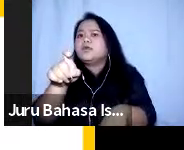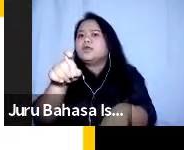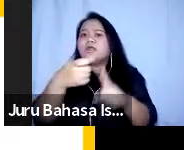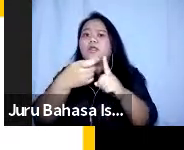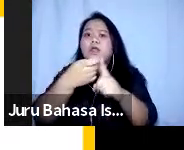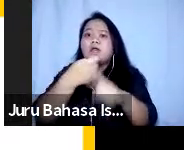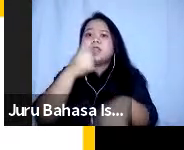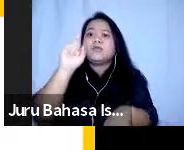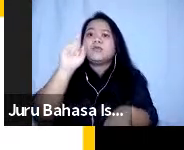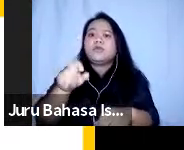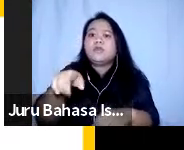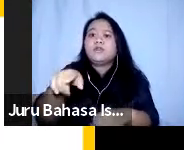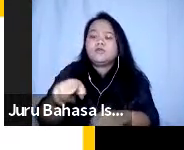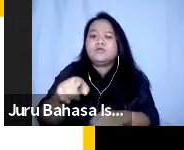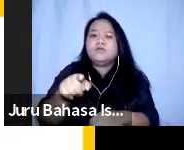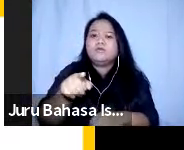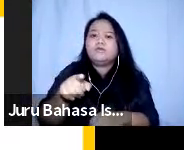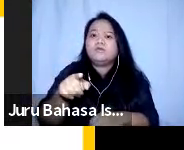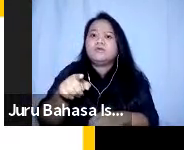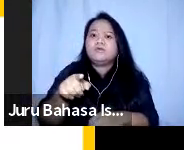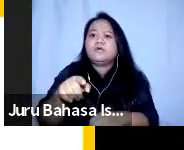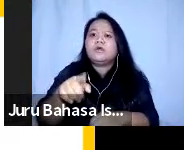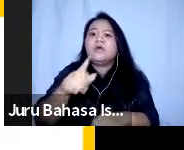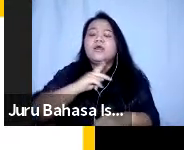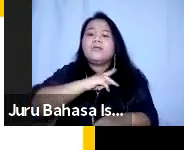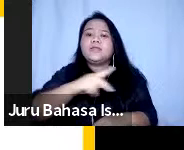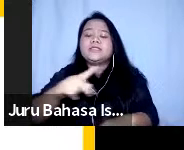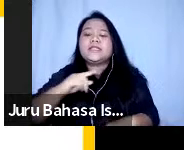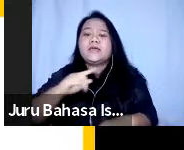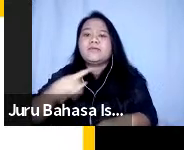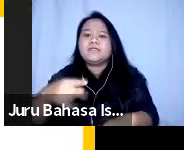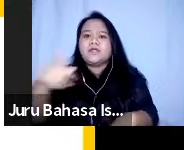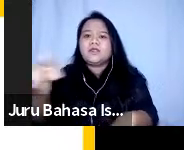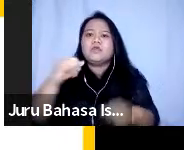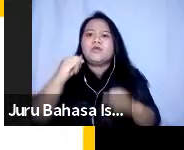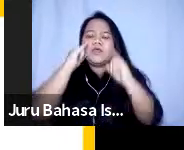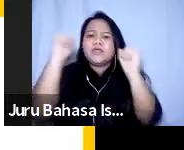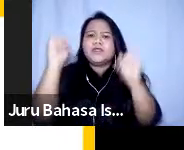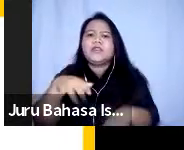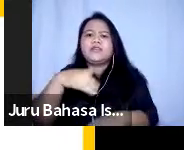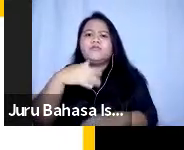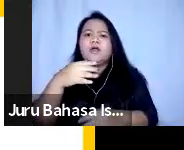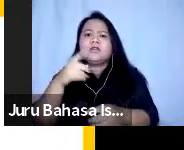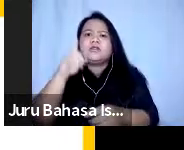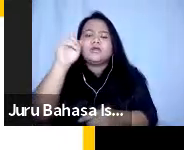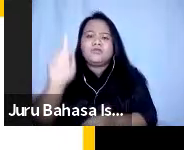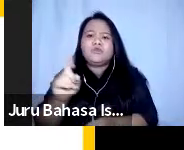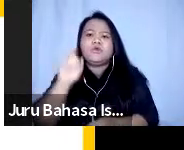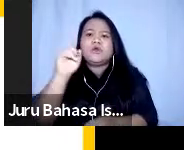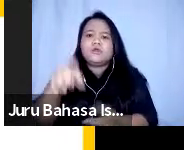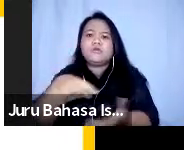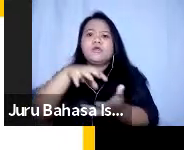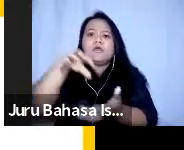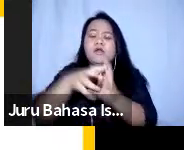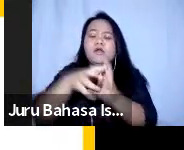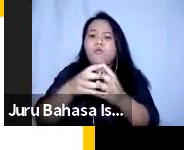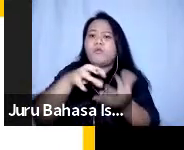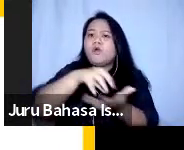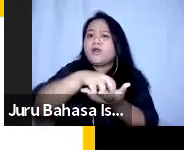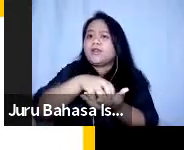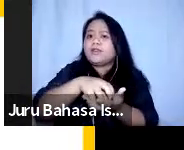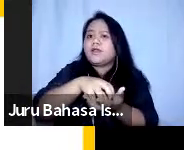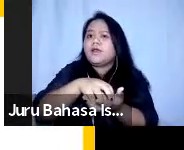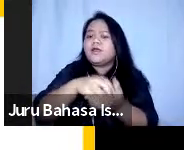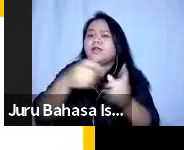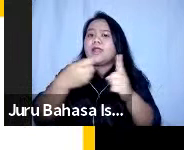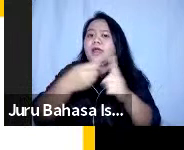ini para peserta pertemuan itu mengidentifikasi kebutuhan kebutuhan kelompok tentang dengan asumsi